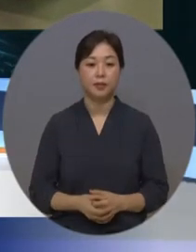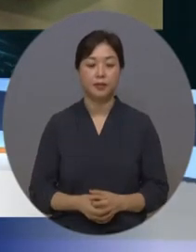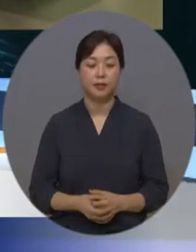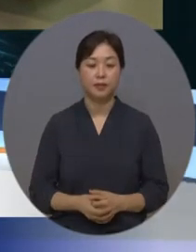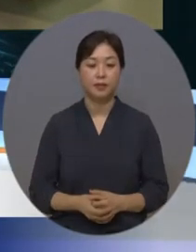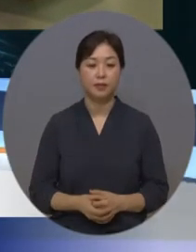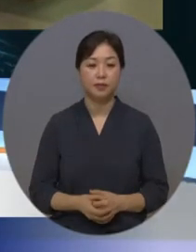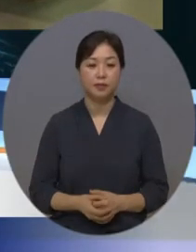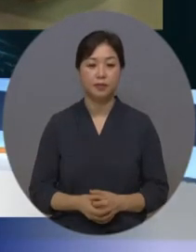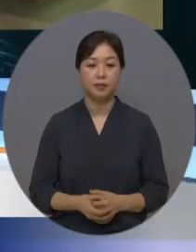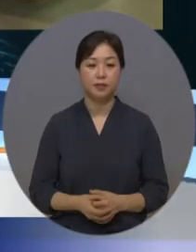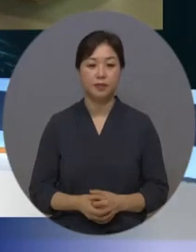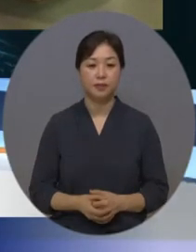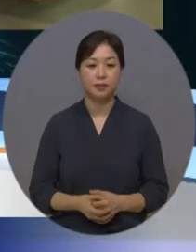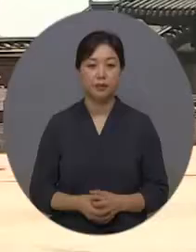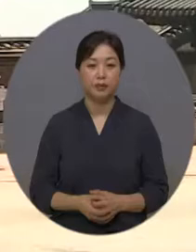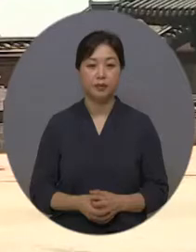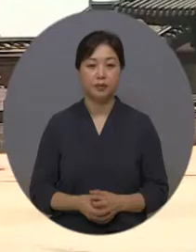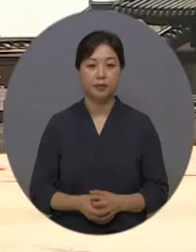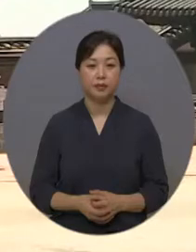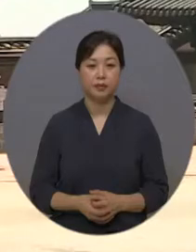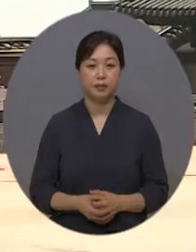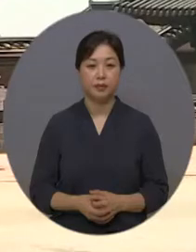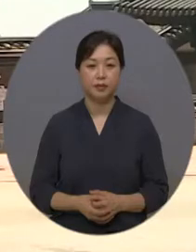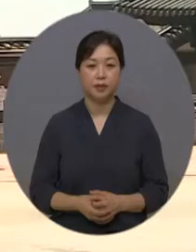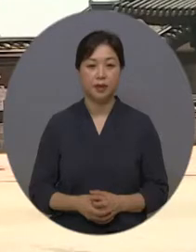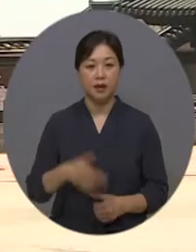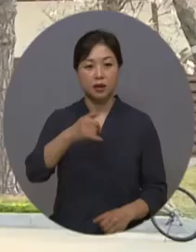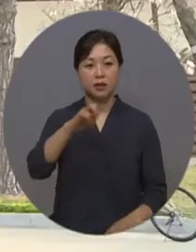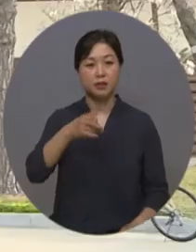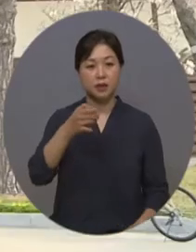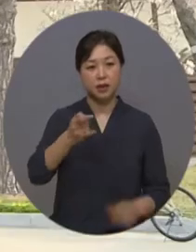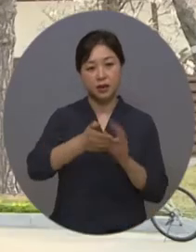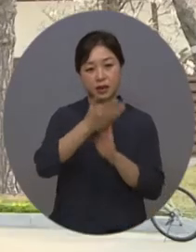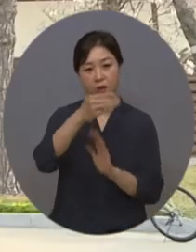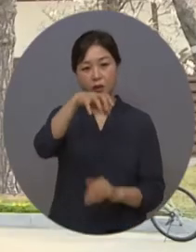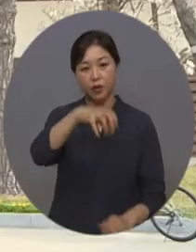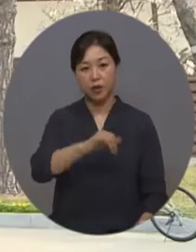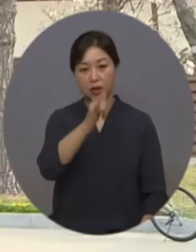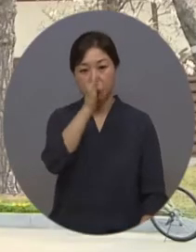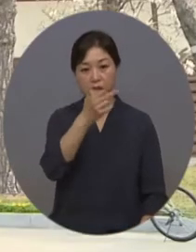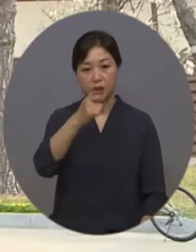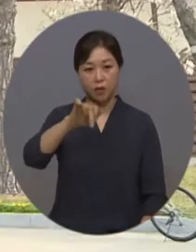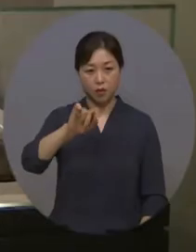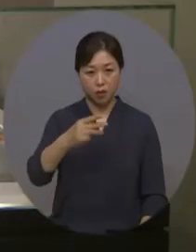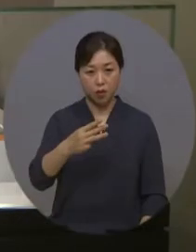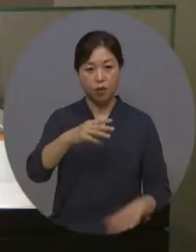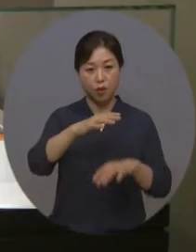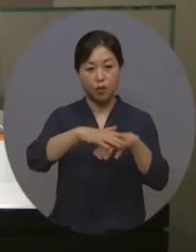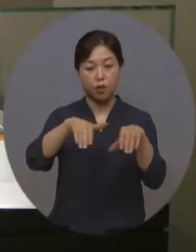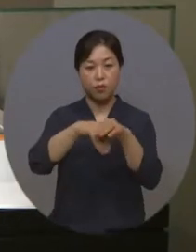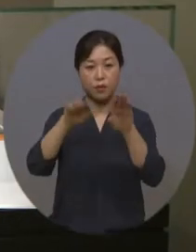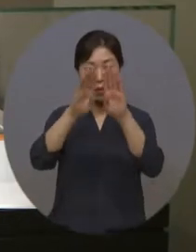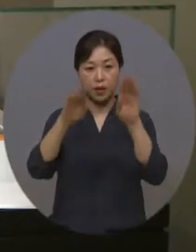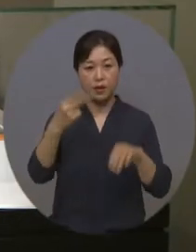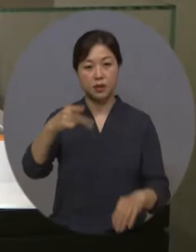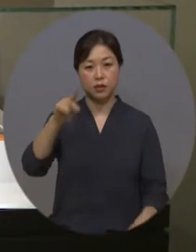최정은 기자가 전합니다. 김제시에 위치한 벽골제 농경문화박물관이 2020